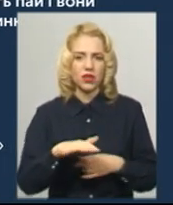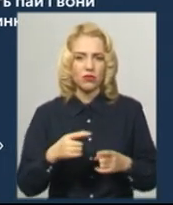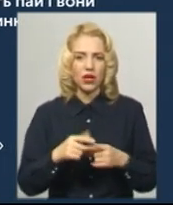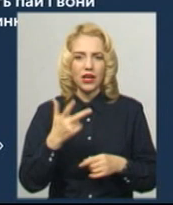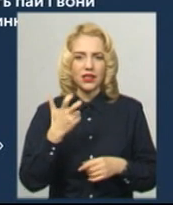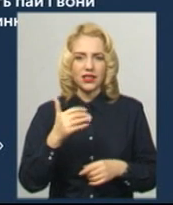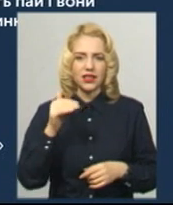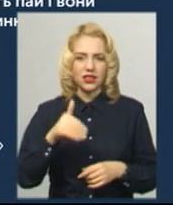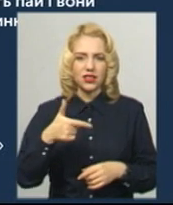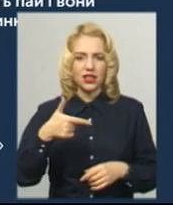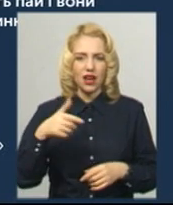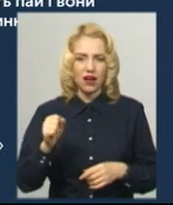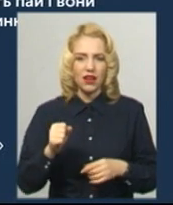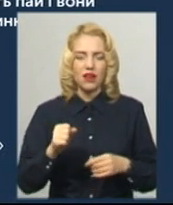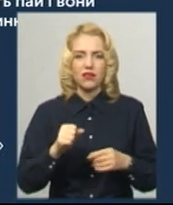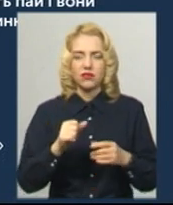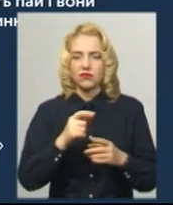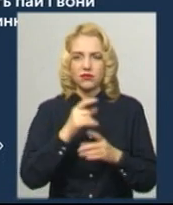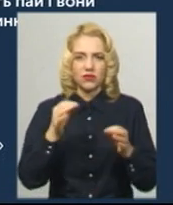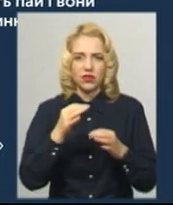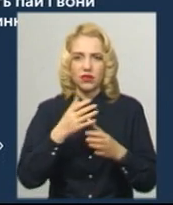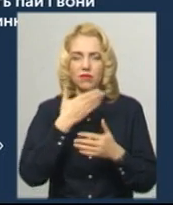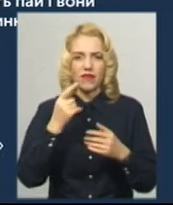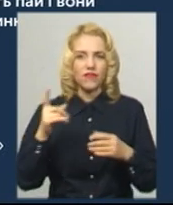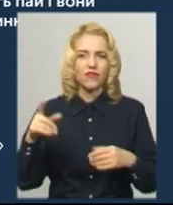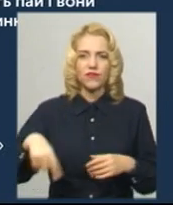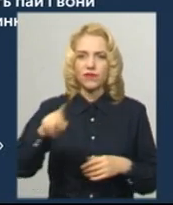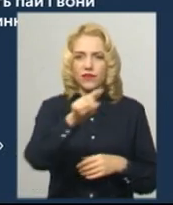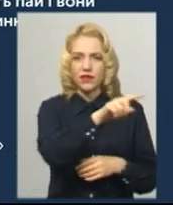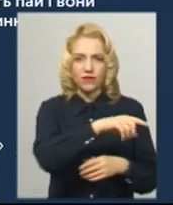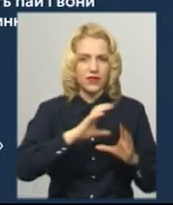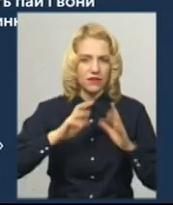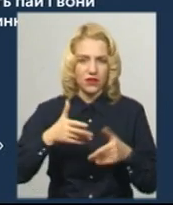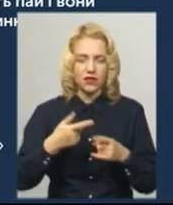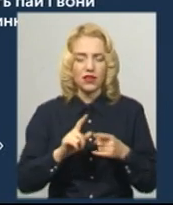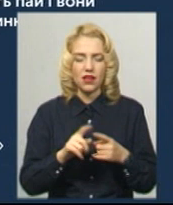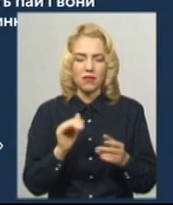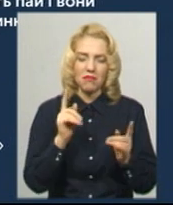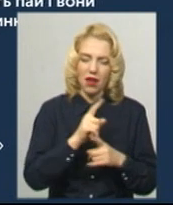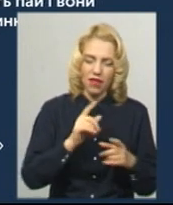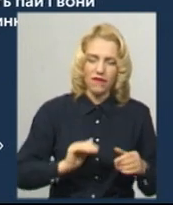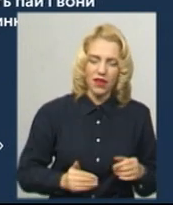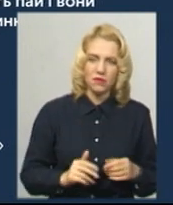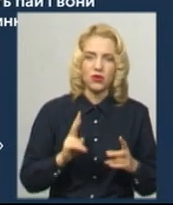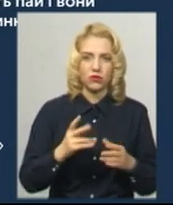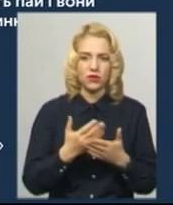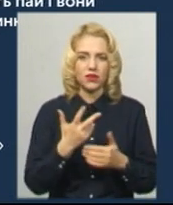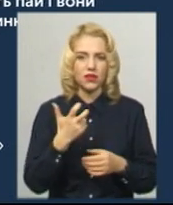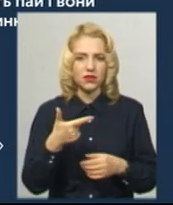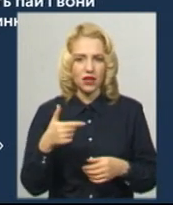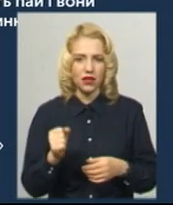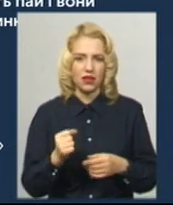жодній країні світу. Говорити про кількість хмельничан дуже важко, але дуже багато фермерів, малих, яких там до 300 гектарів,